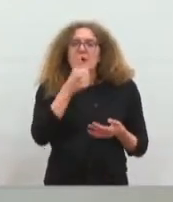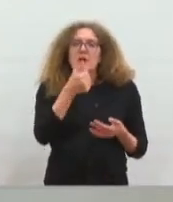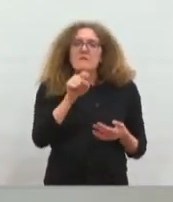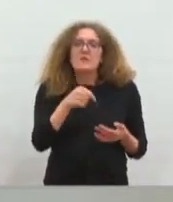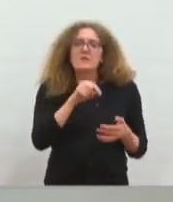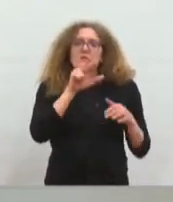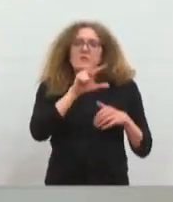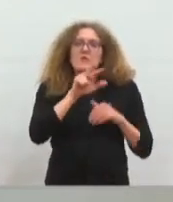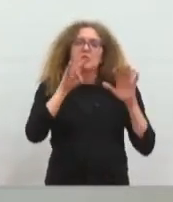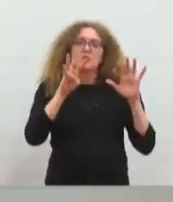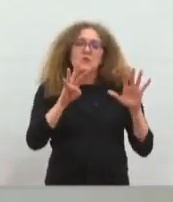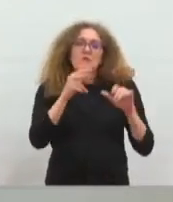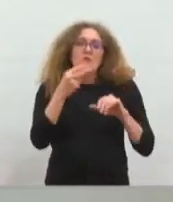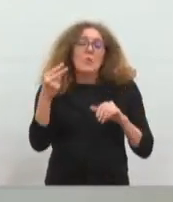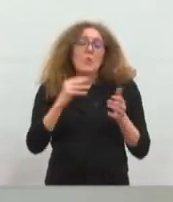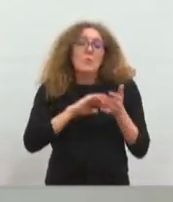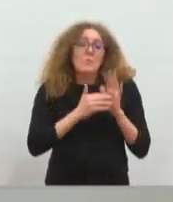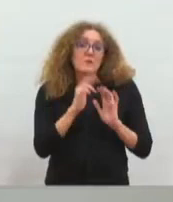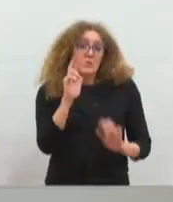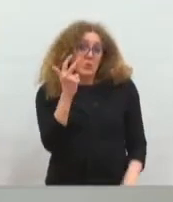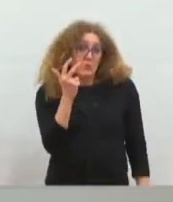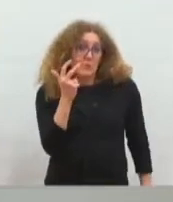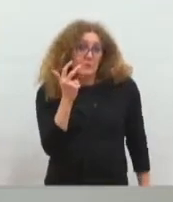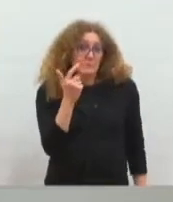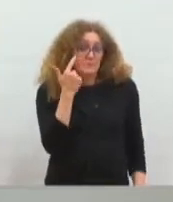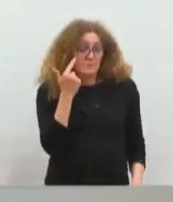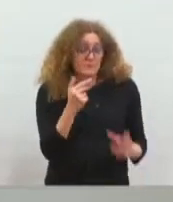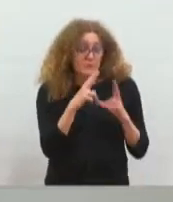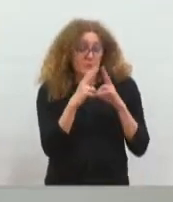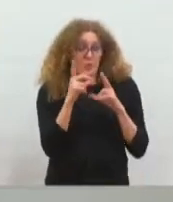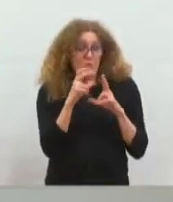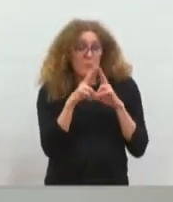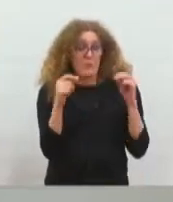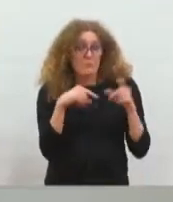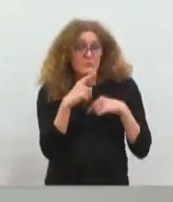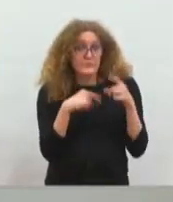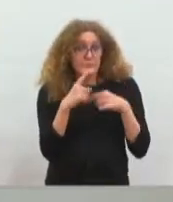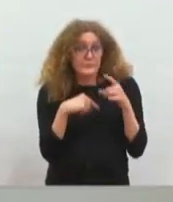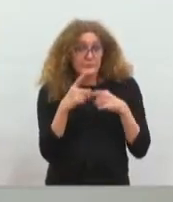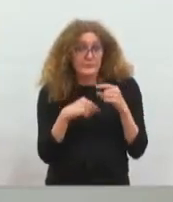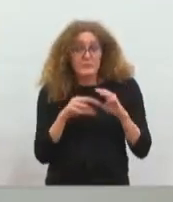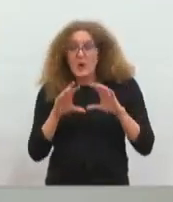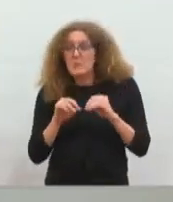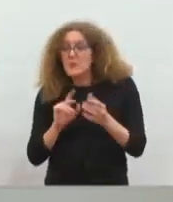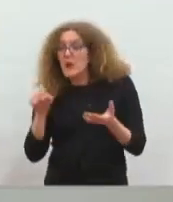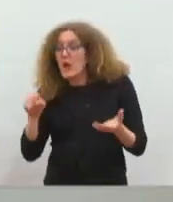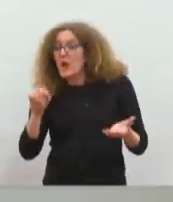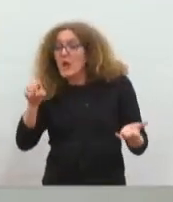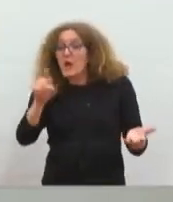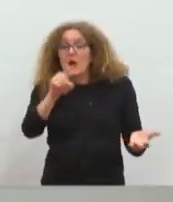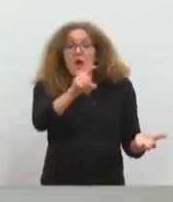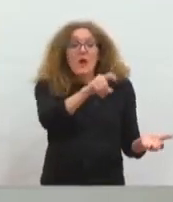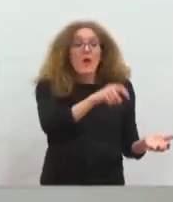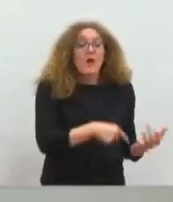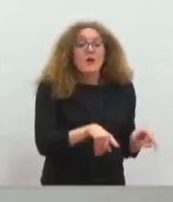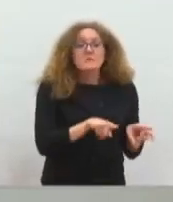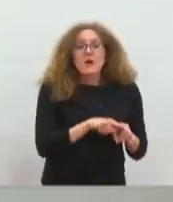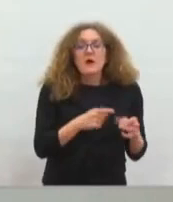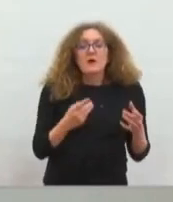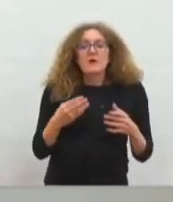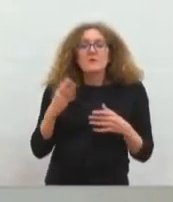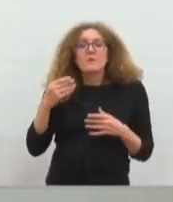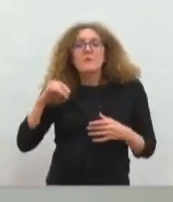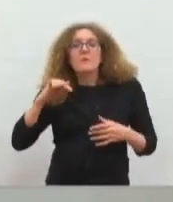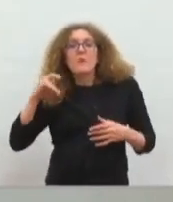le mètre cube pour l'assainissement quel que soit l'endroit où vous vous trouvez, que vous vous trouviez à Montault, que vous trouviez à Cournosec